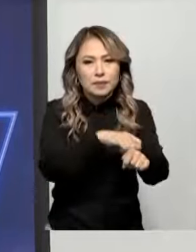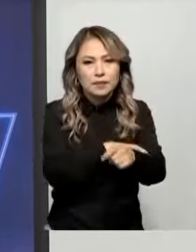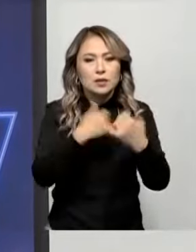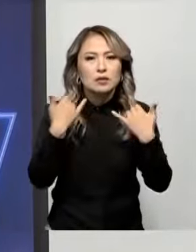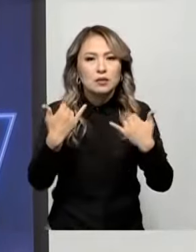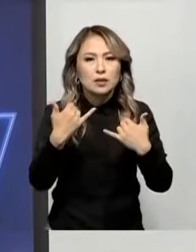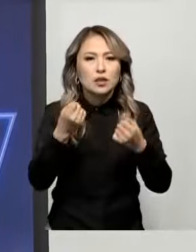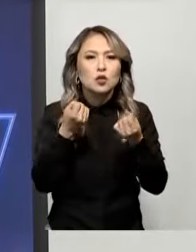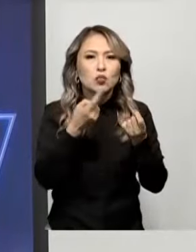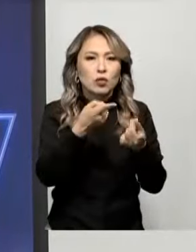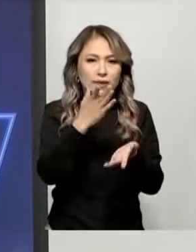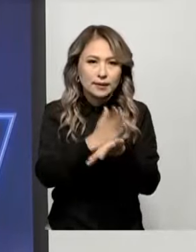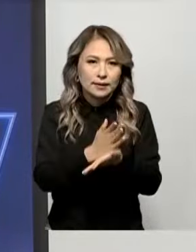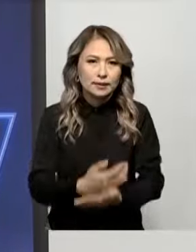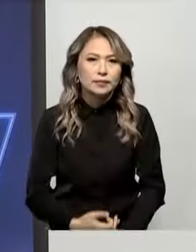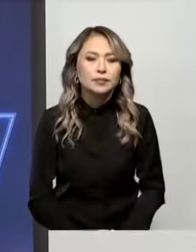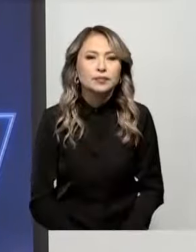збросты жасап отырмыз.